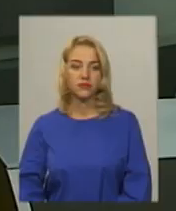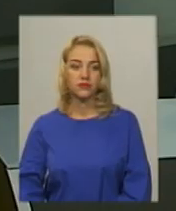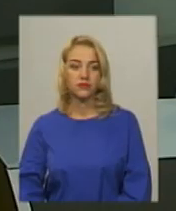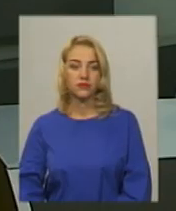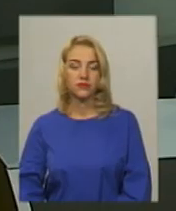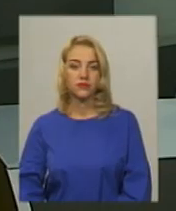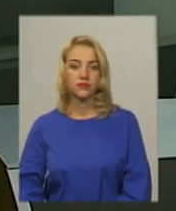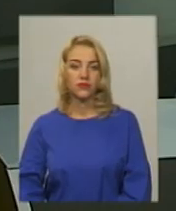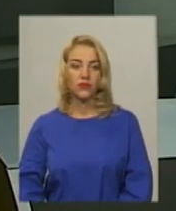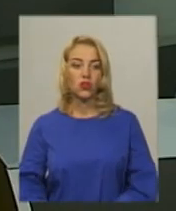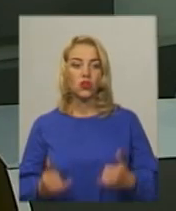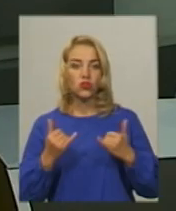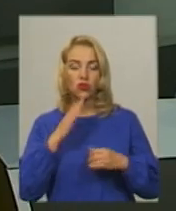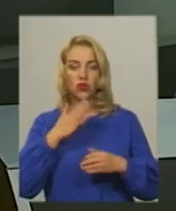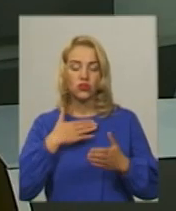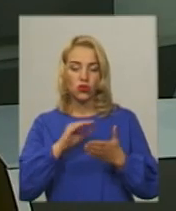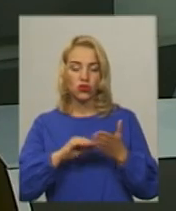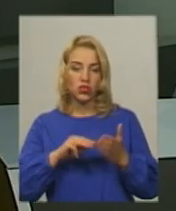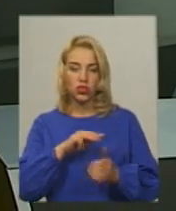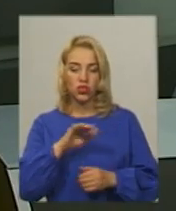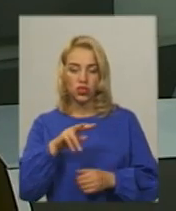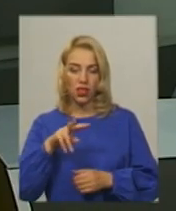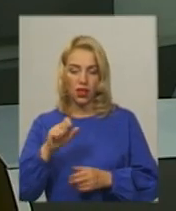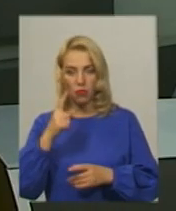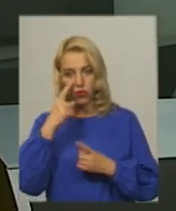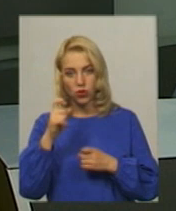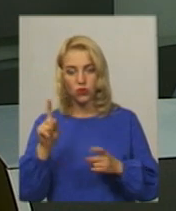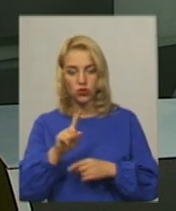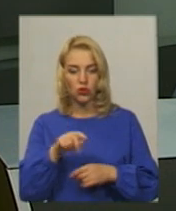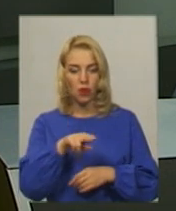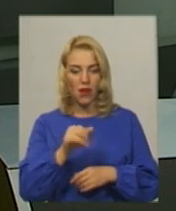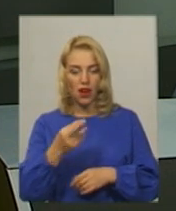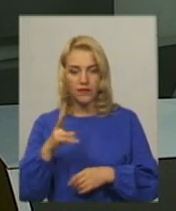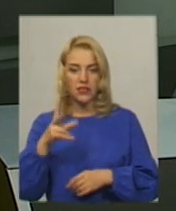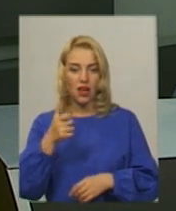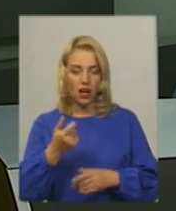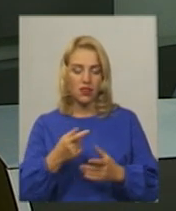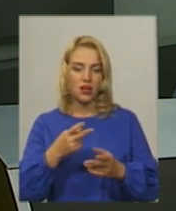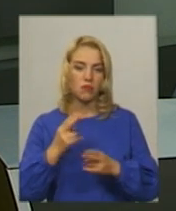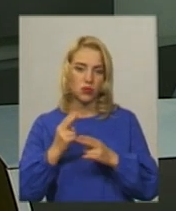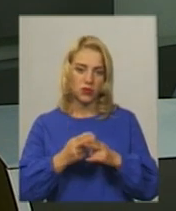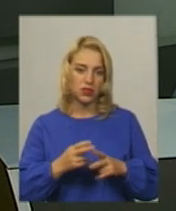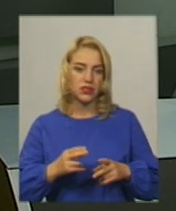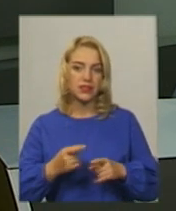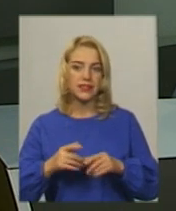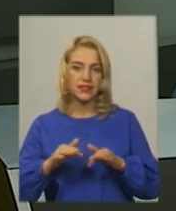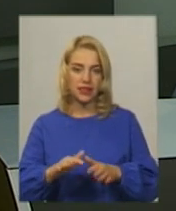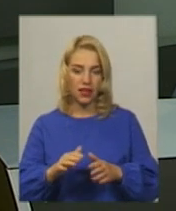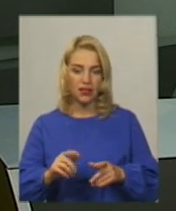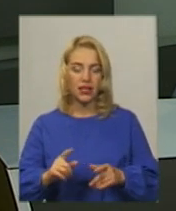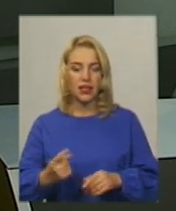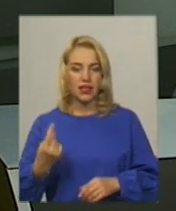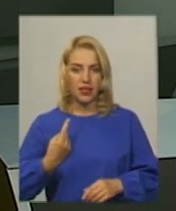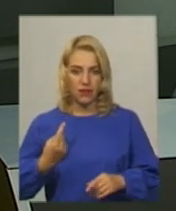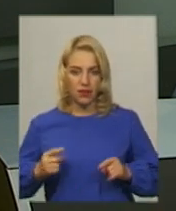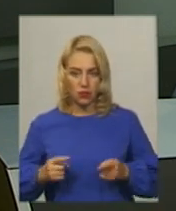І щойно наш кореспондент Михайло Жила повідомив, Ганні Пилявський обрали запобіжний захід тримання під вартою до 2 жовтня